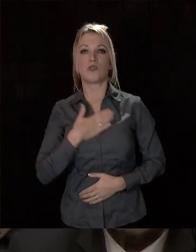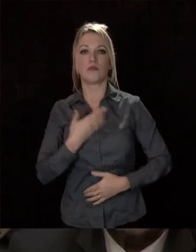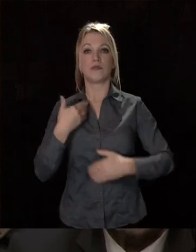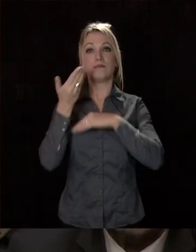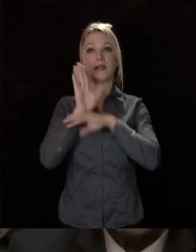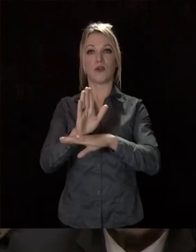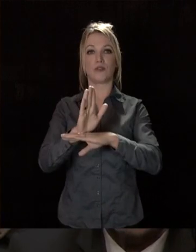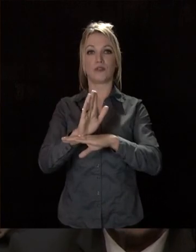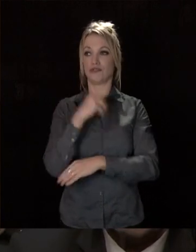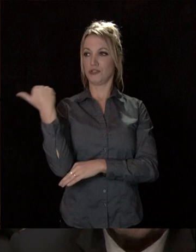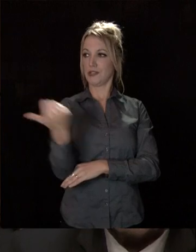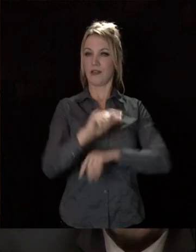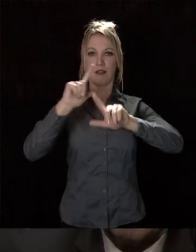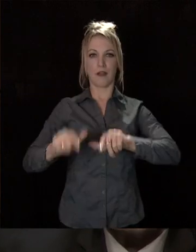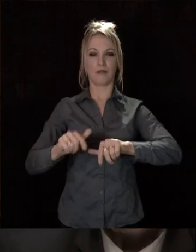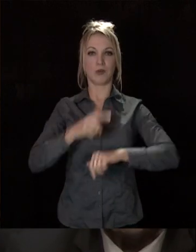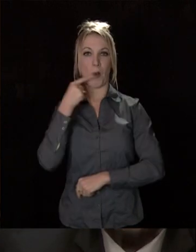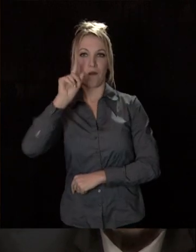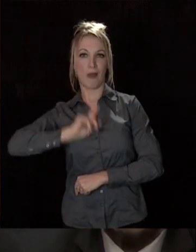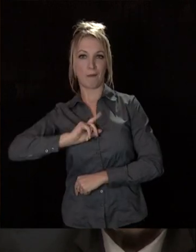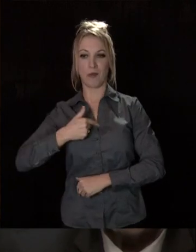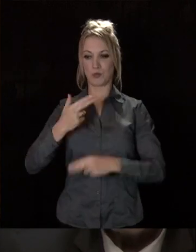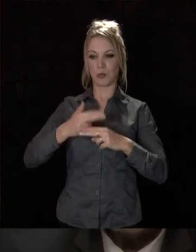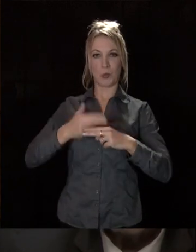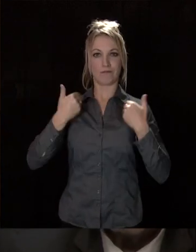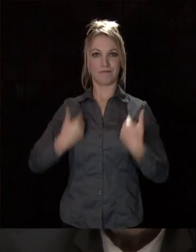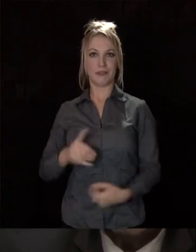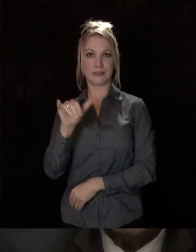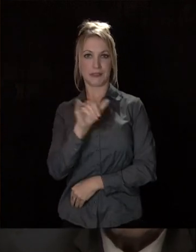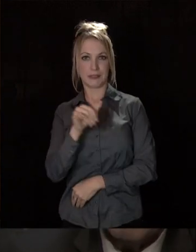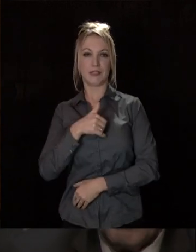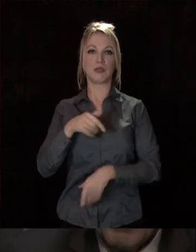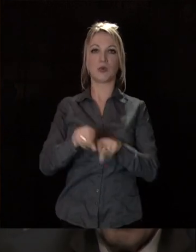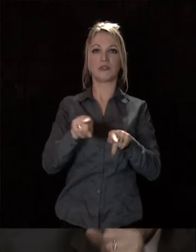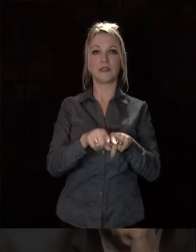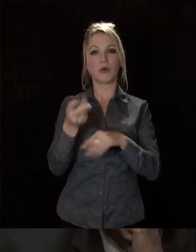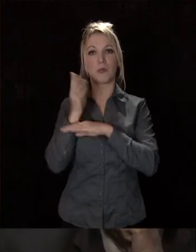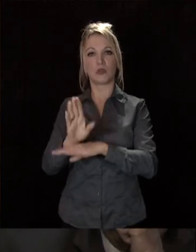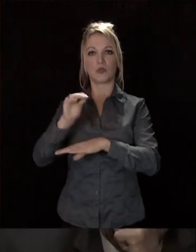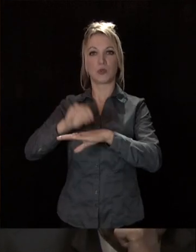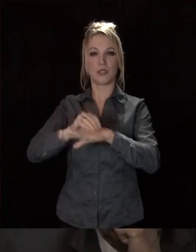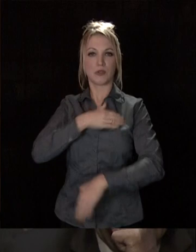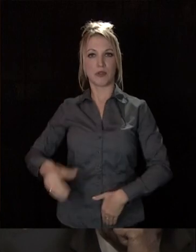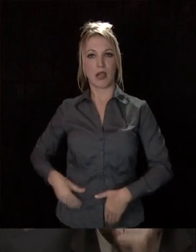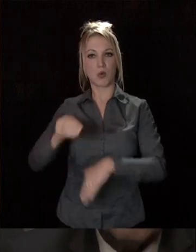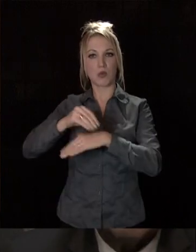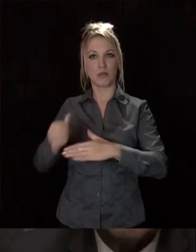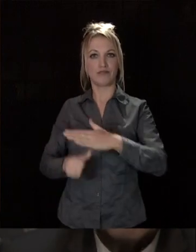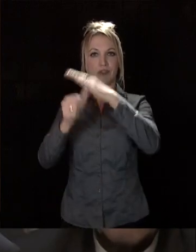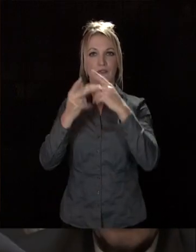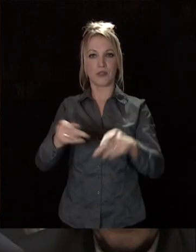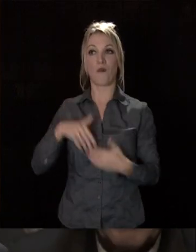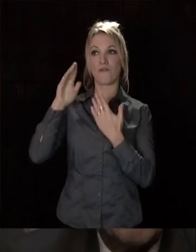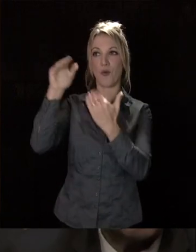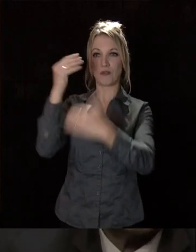présente donc à chacune et à chacun d'entre vous, en mon nom personnel et en celui du Conseil municipal et du Conseil métropolitain, mes voeux